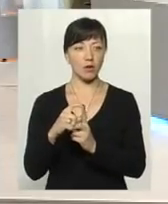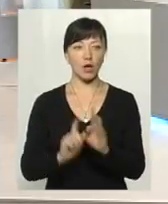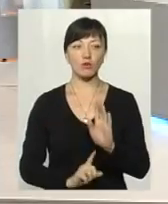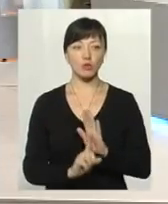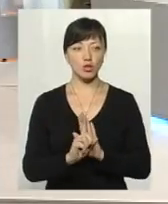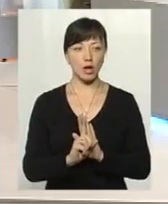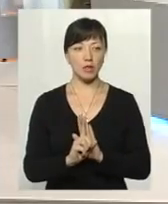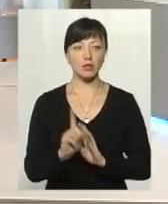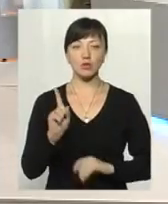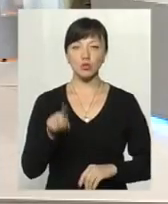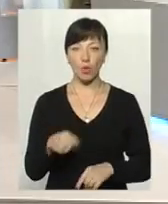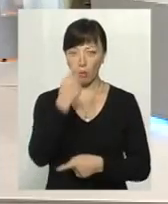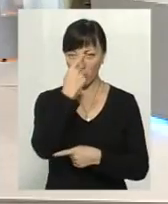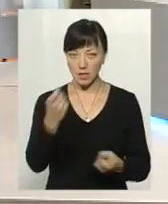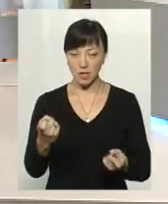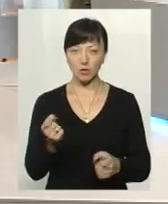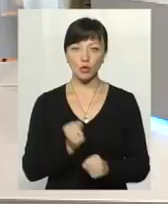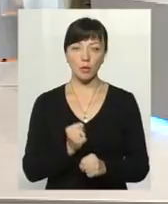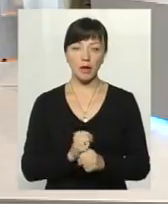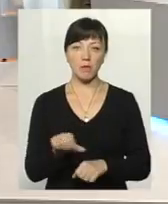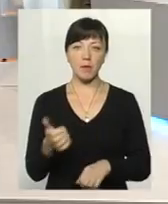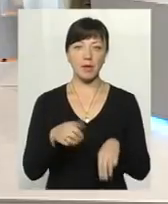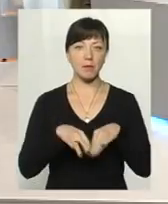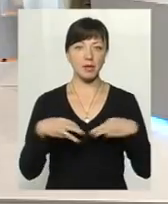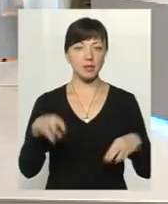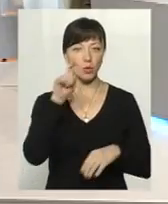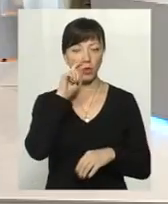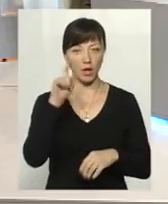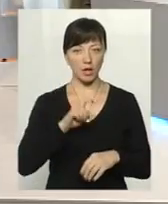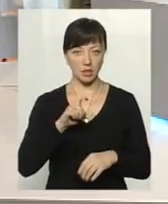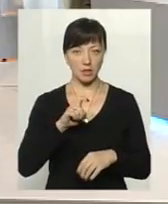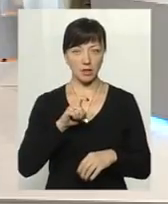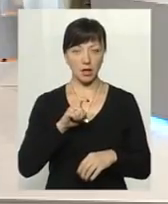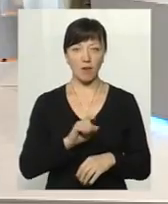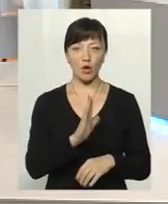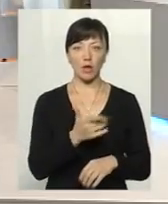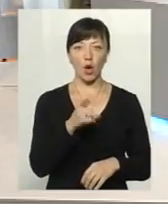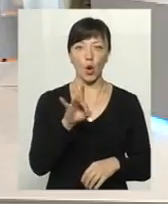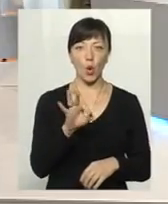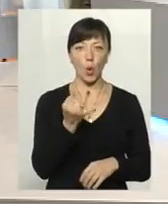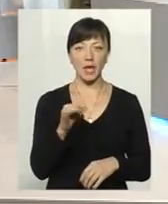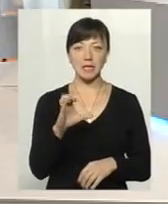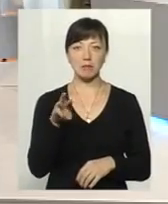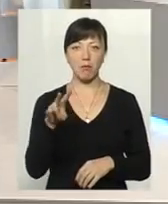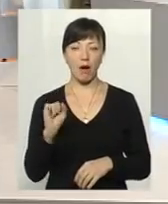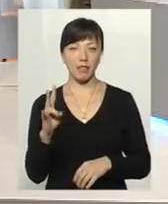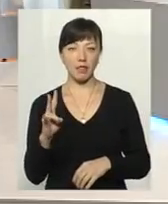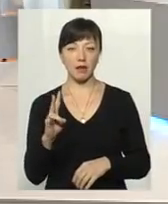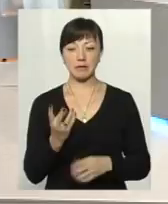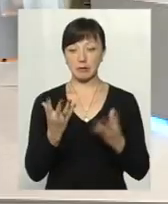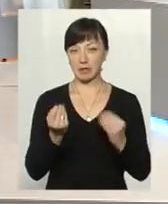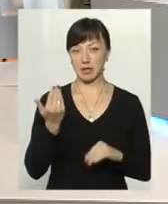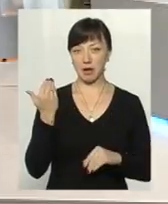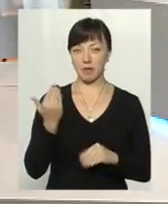розпочати з того посилу, який зробив прем'єр-міністр України Володимир Гройсман буквально